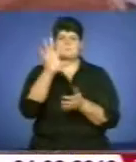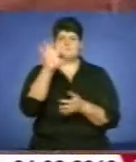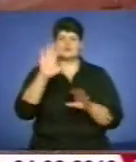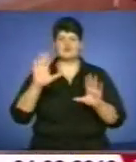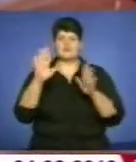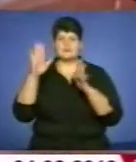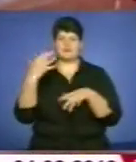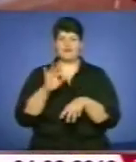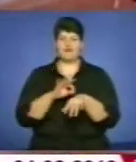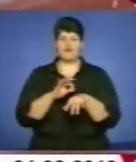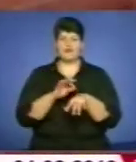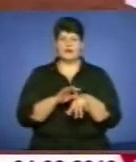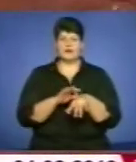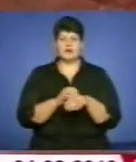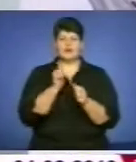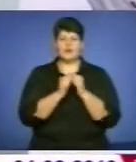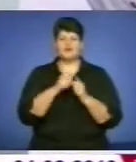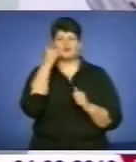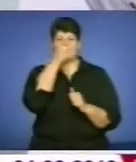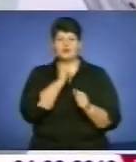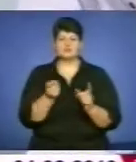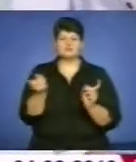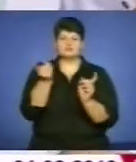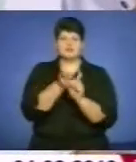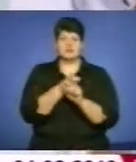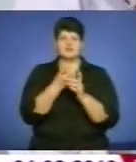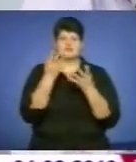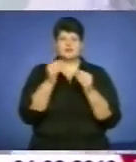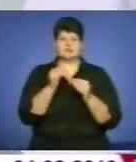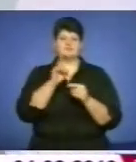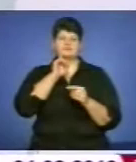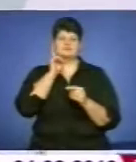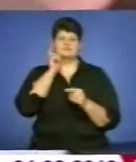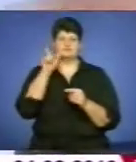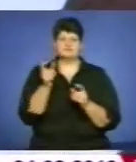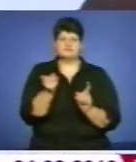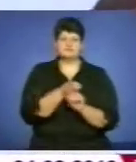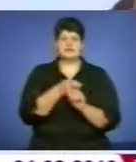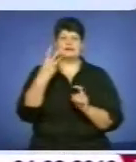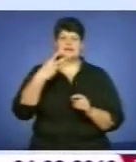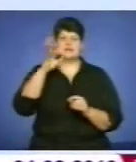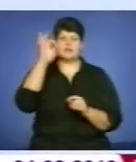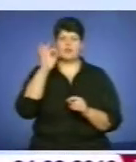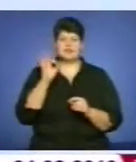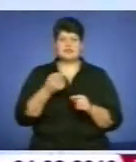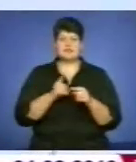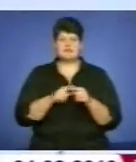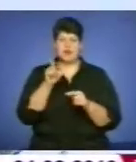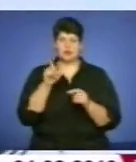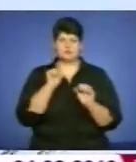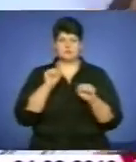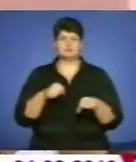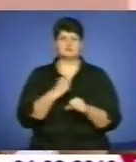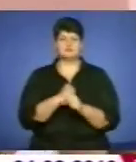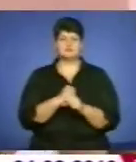вікових категорій. І щороку до кількості хворих приєднуються усе молодші пацієнти. 30% – це люди працездатного віку.